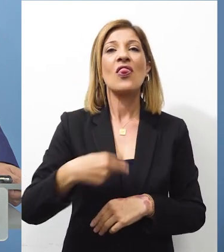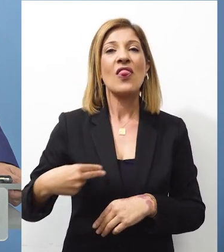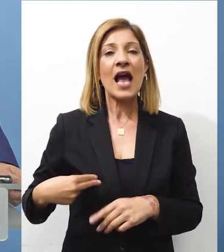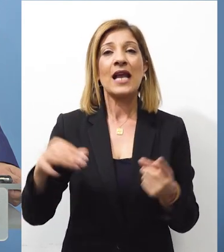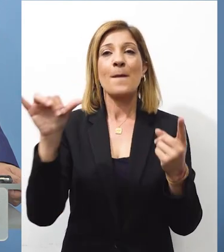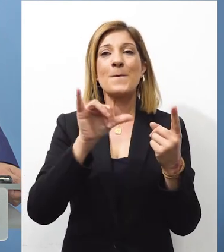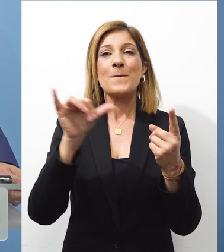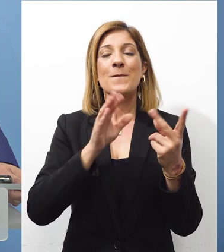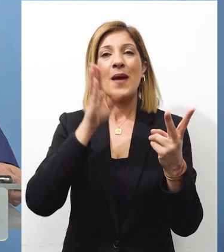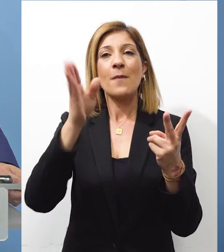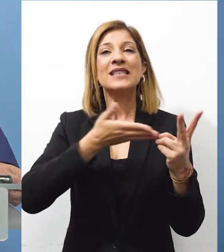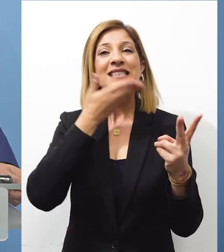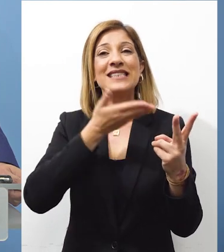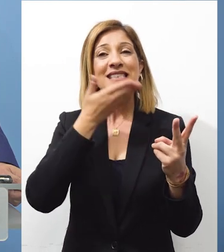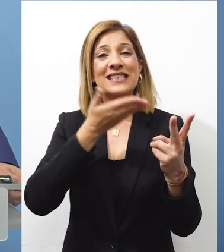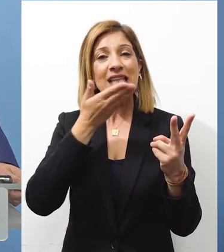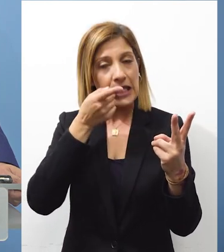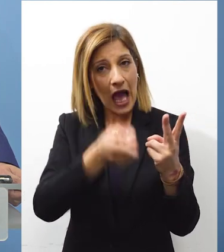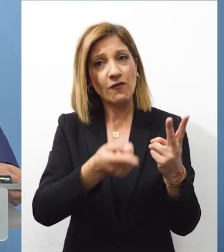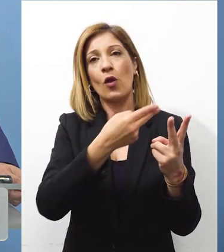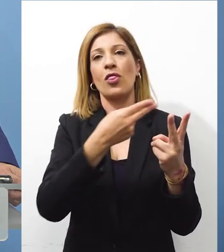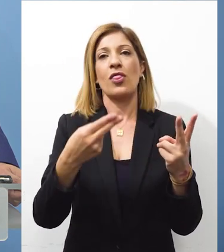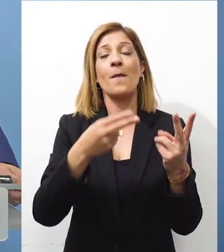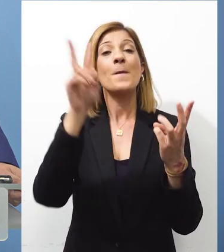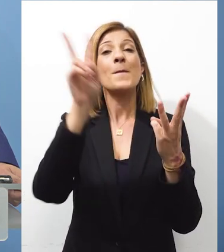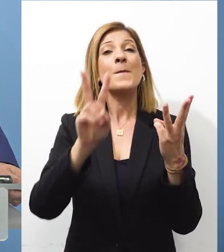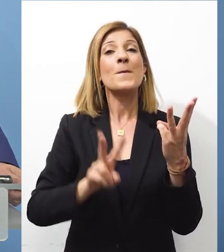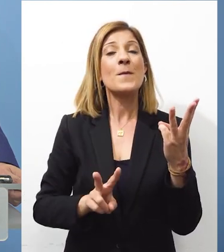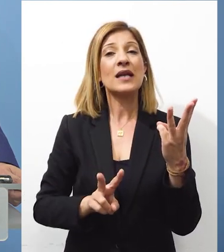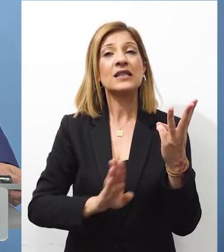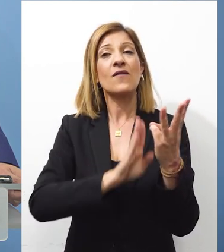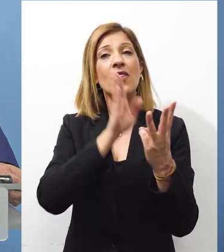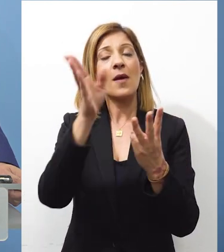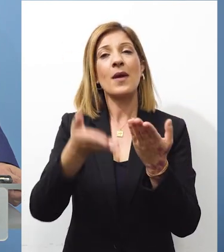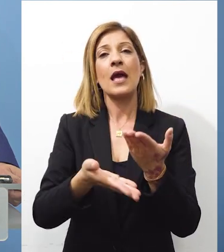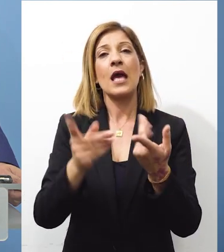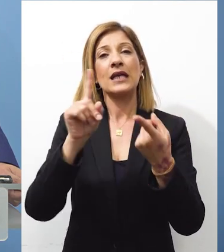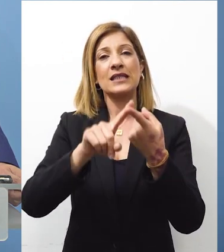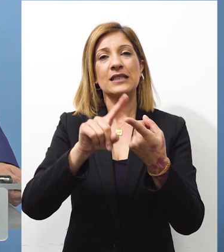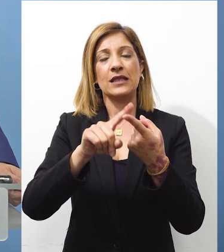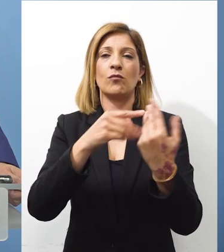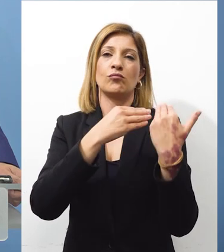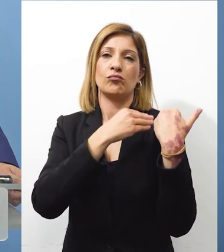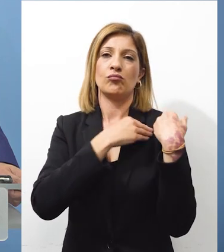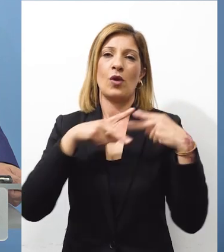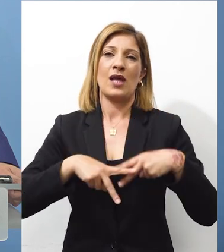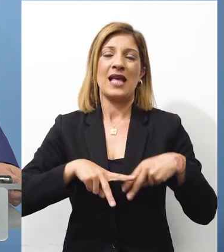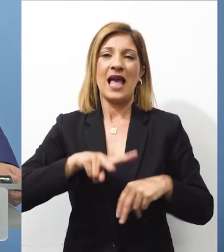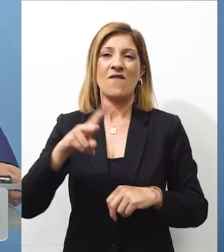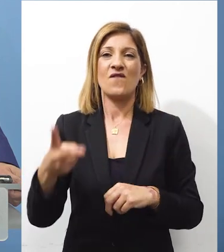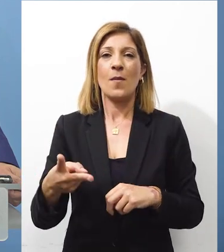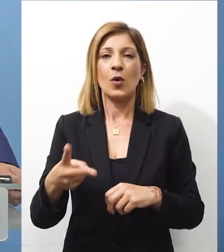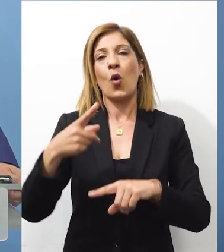την Πέπτη θα βρίσκεται στην Τσεχία ακριβώς για αυτόν τον λόγο και την Παρασκευή θα πραγματοποιήσει συνάντηση με τον αρμόδιο Υφυπουργός